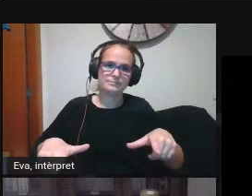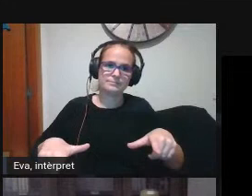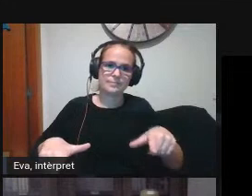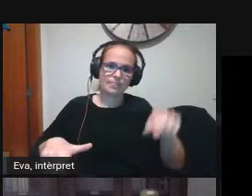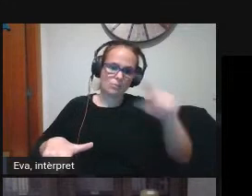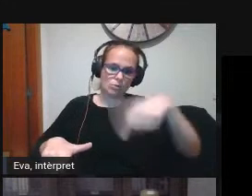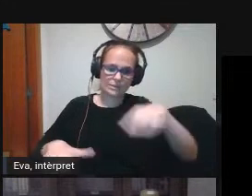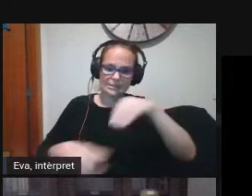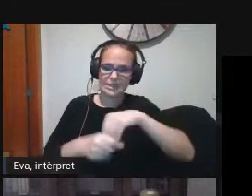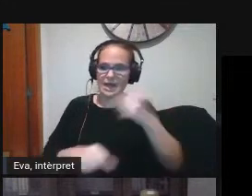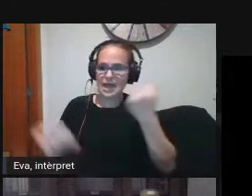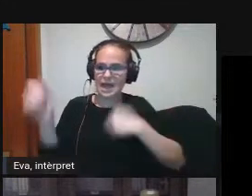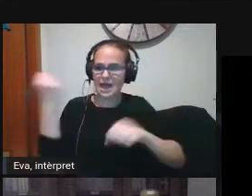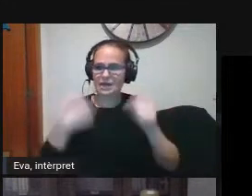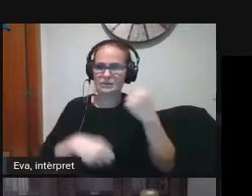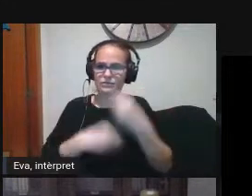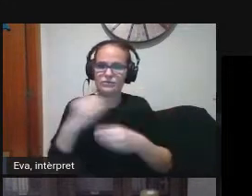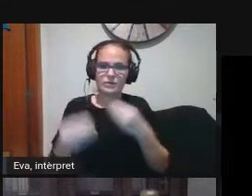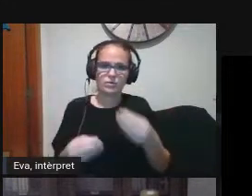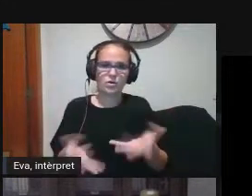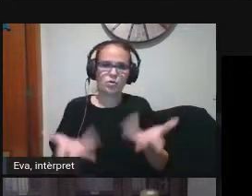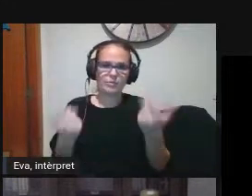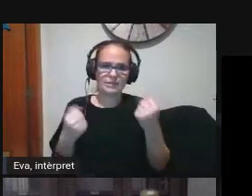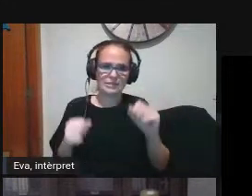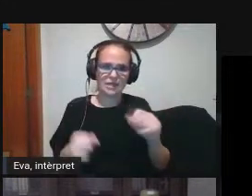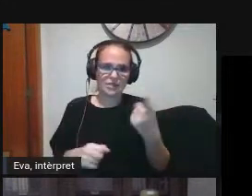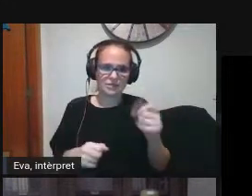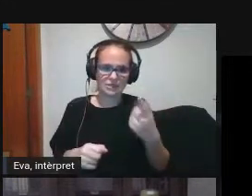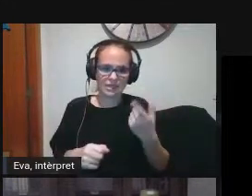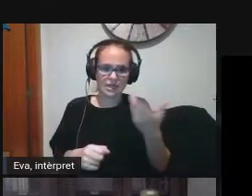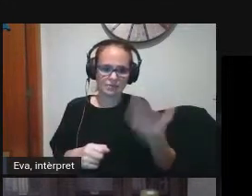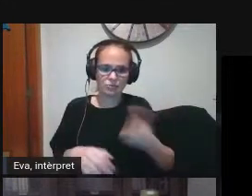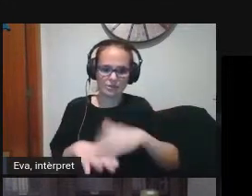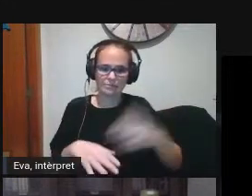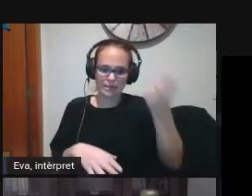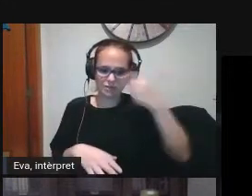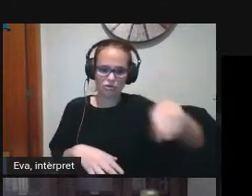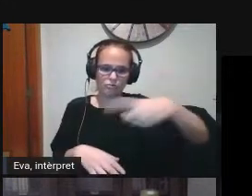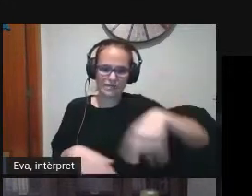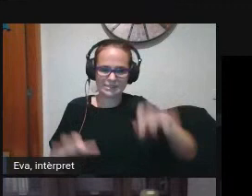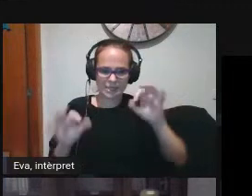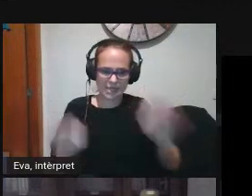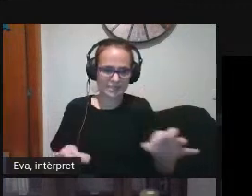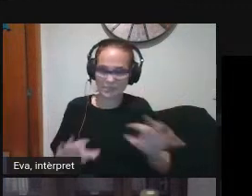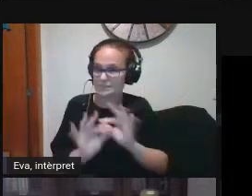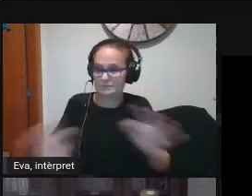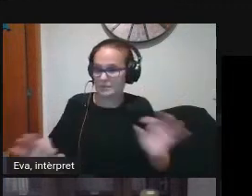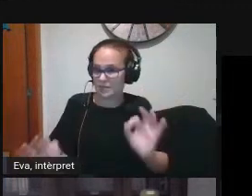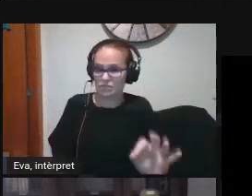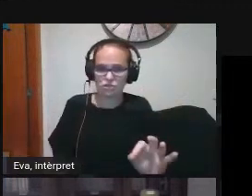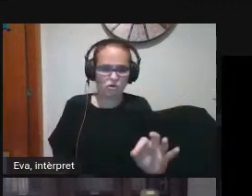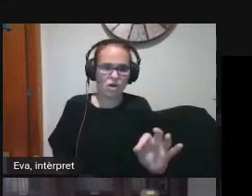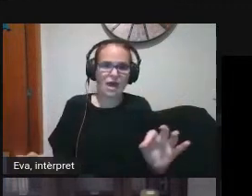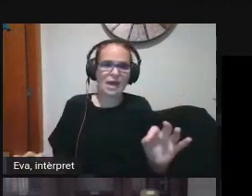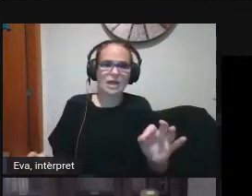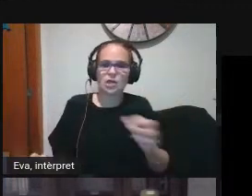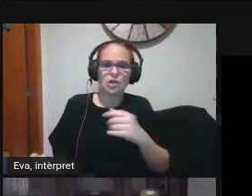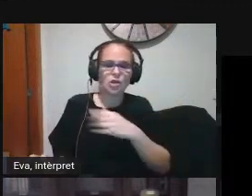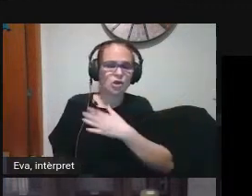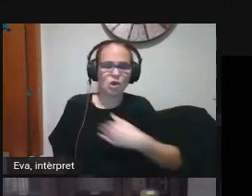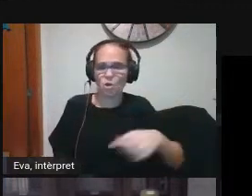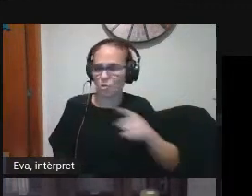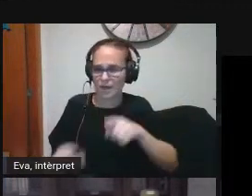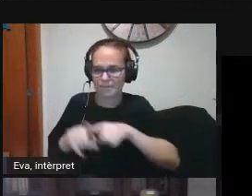que que la competència digital sigui significativa pels alumnes simplement això sense ànim de voler